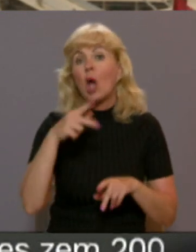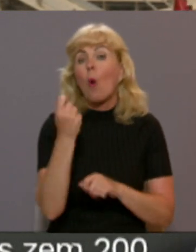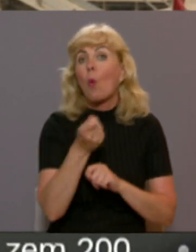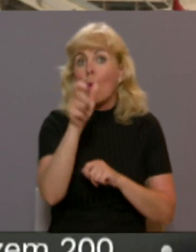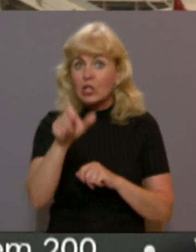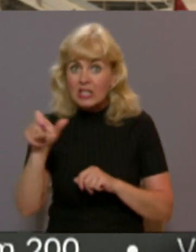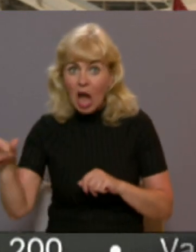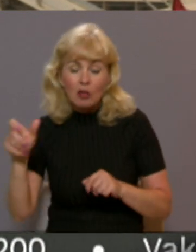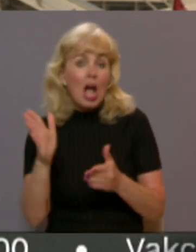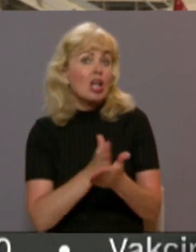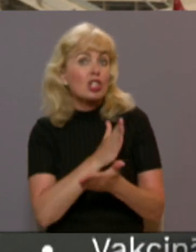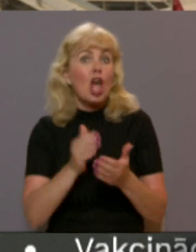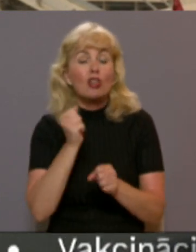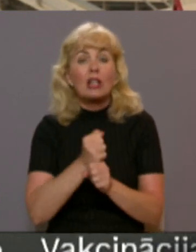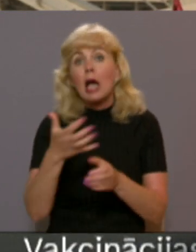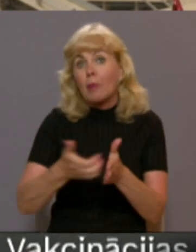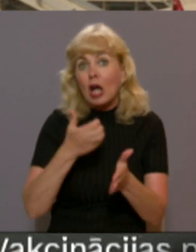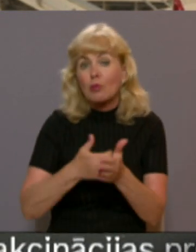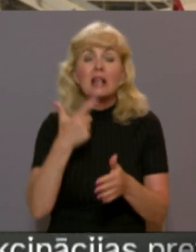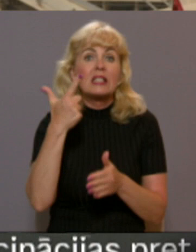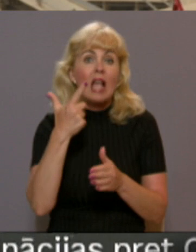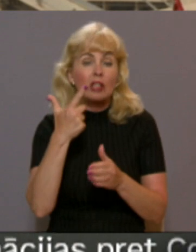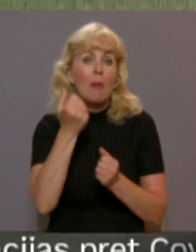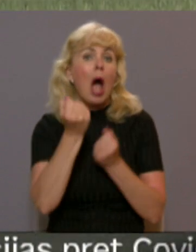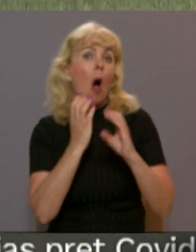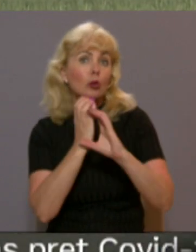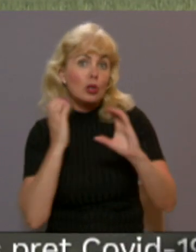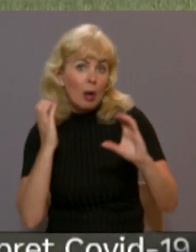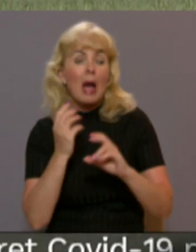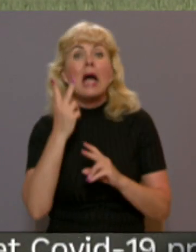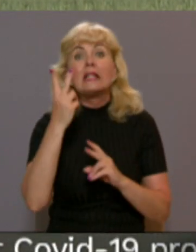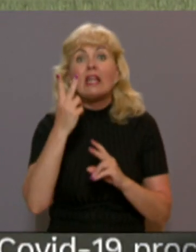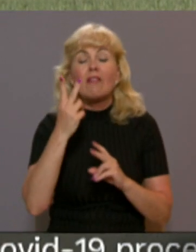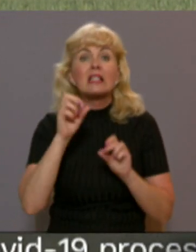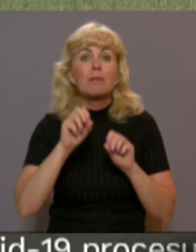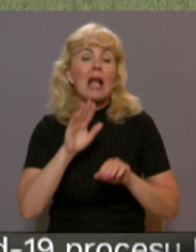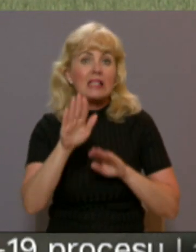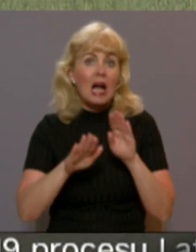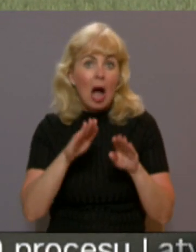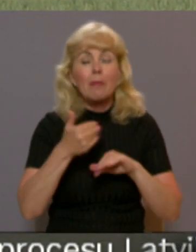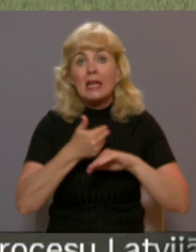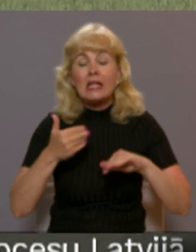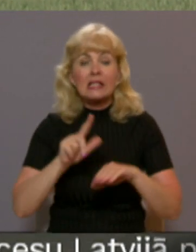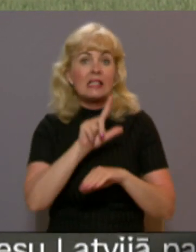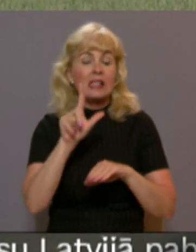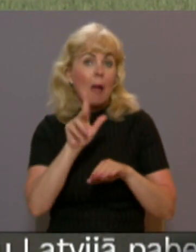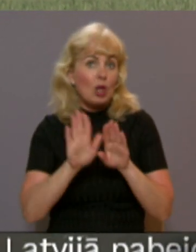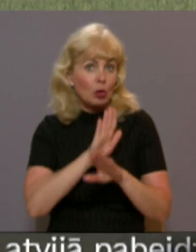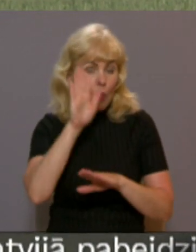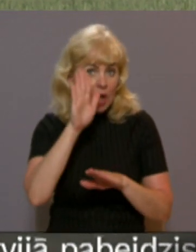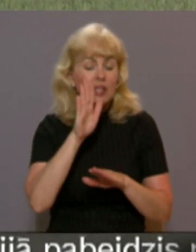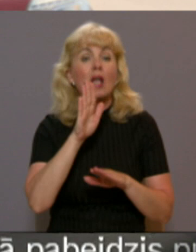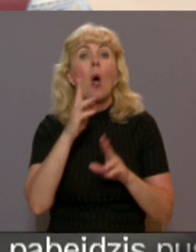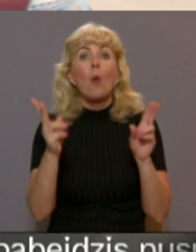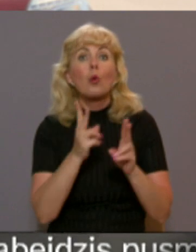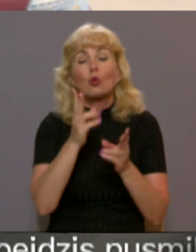dzēsēji. Dzēšanas darbos izmantoja septiņas auto cisternas un divas autokāpnas. Īspirms septiņiem no rīta ugunsgrēku lokalizēja.